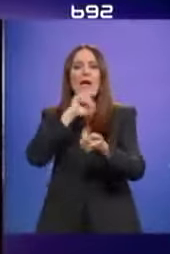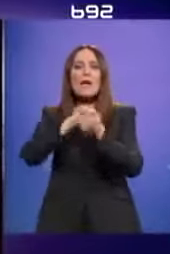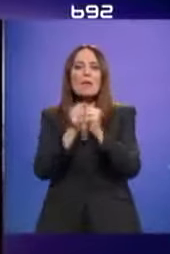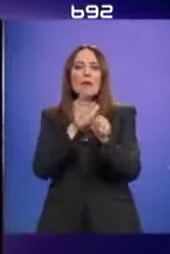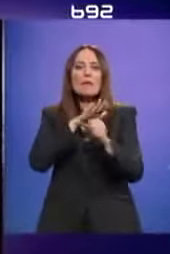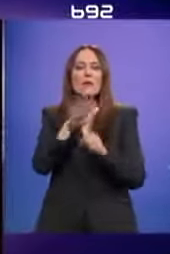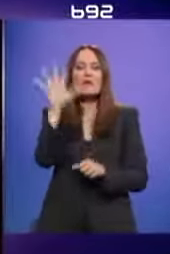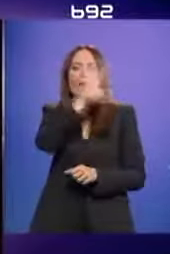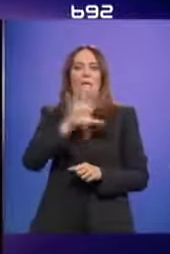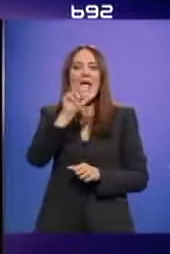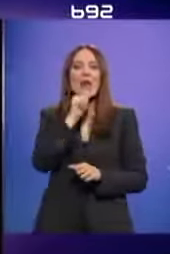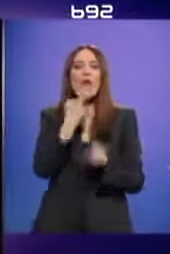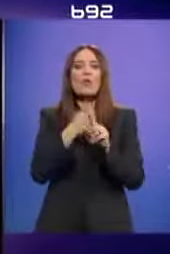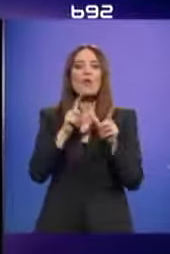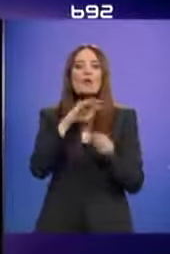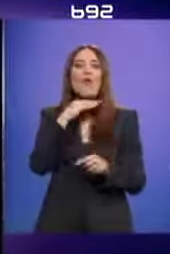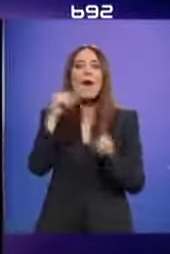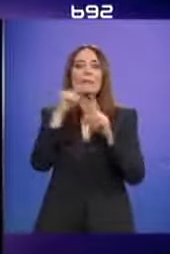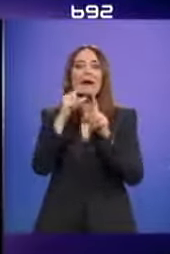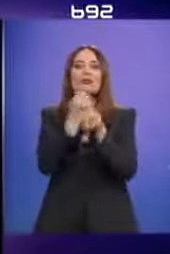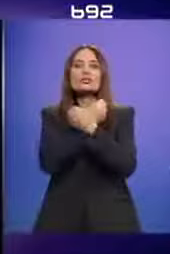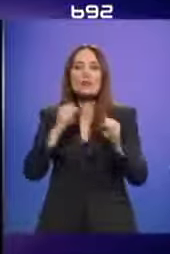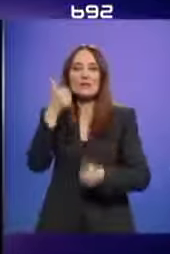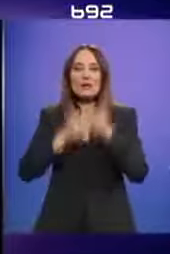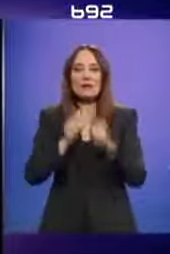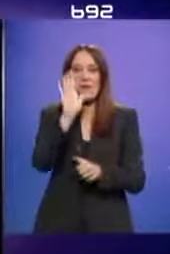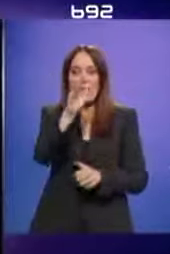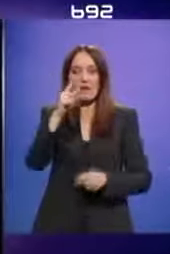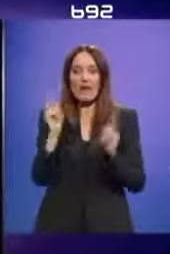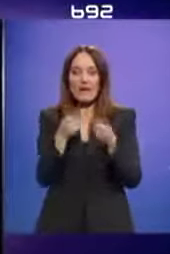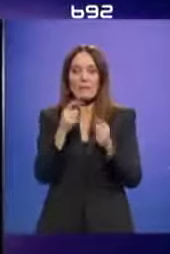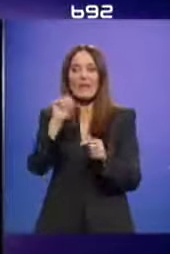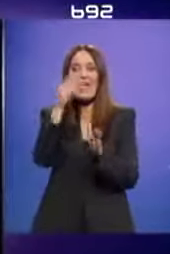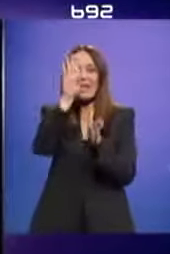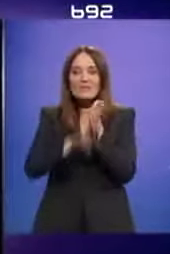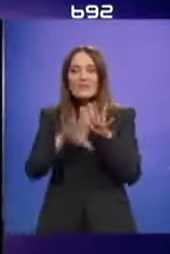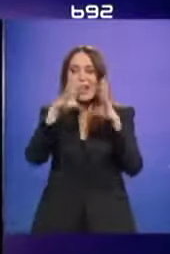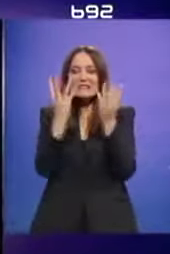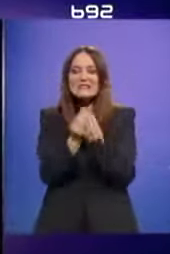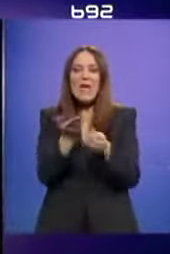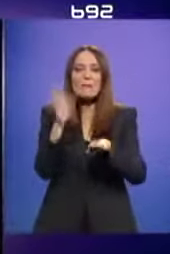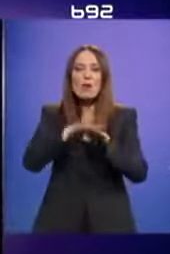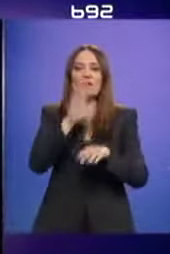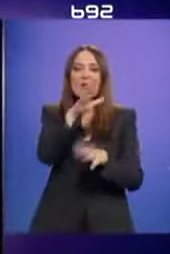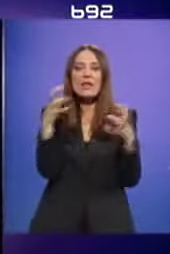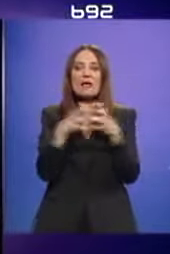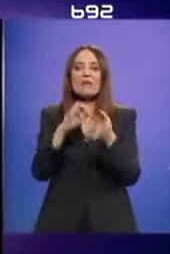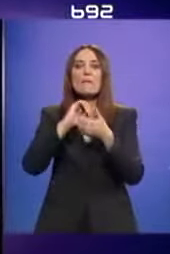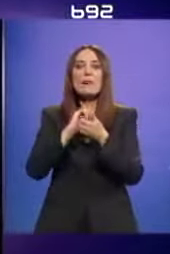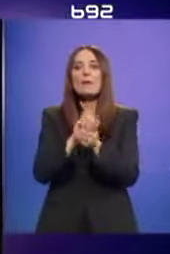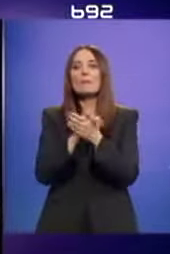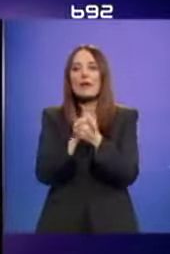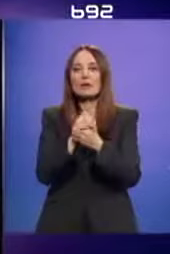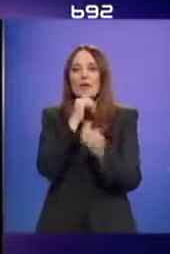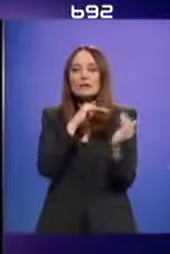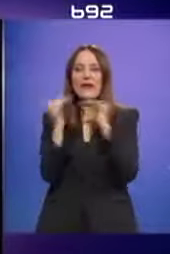protiv bele kuge. Miroslav Parović, kandidat Slobodara, tvrdi da je njegova kampanja najjeftiniji jer sve segmente pokriva njegov tim prijatelja i saradnik.